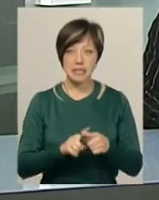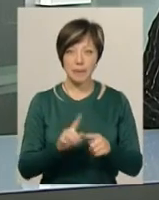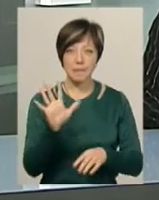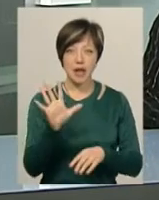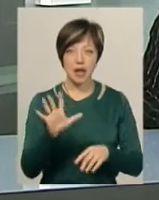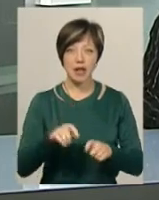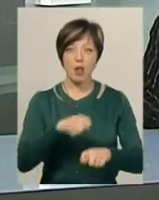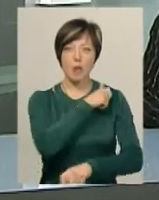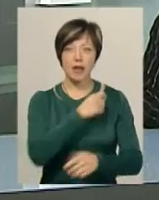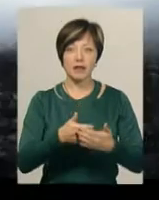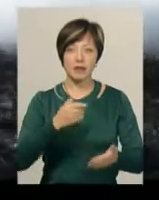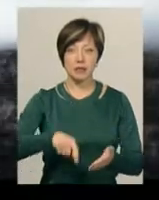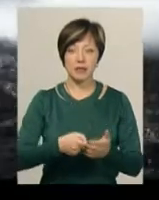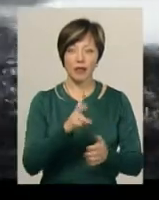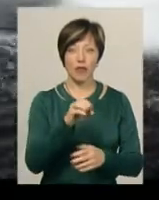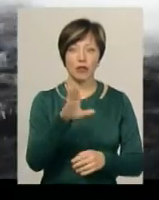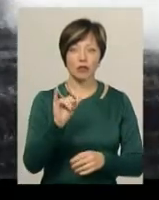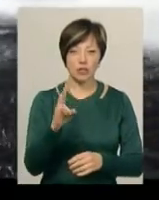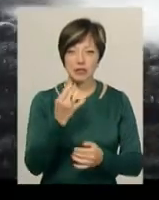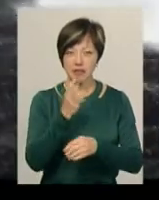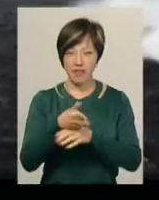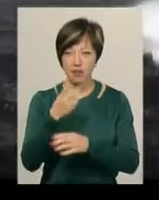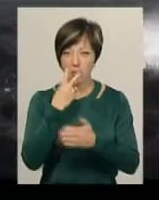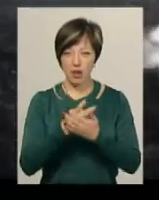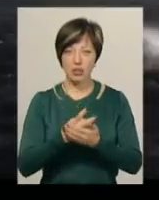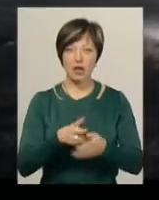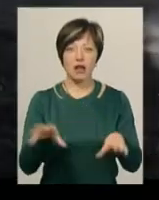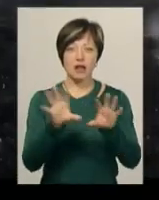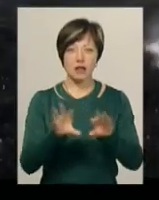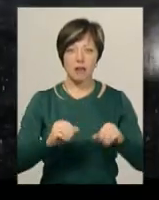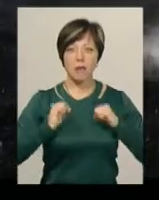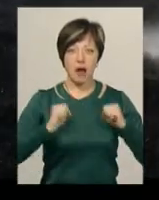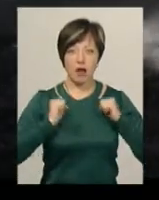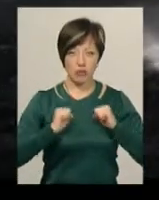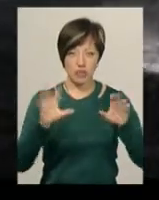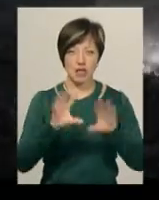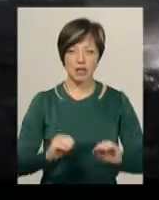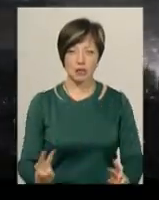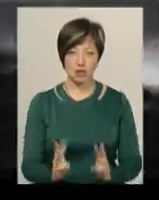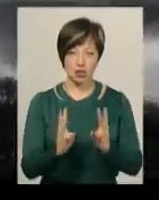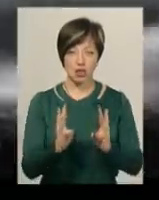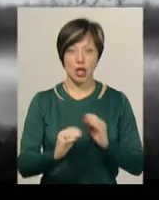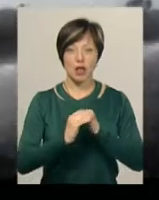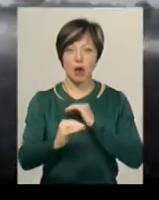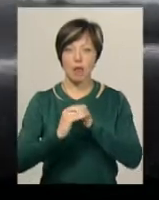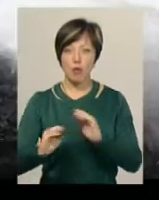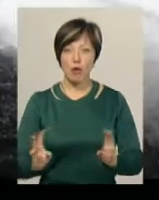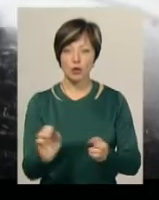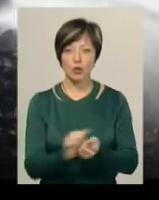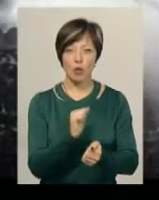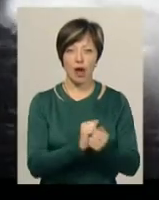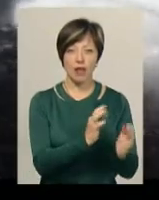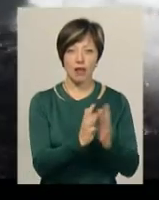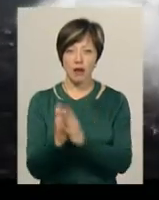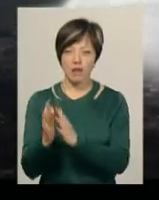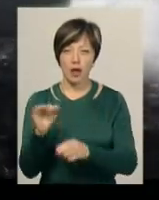кілометрах від Нетішина. Зараз на відео ви бачите, як рятувальники намагаються загасити пожежу на полі, де горить суха трава